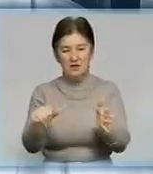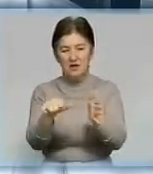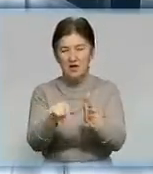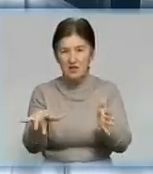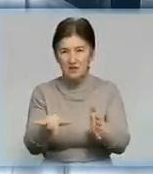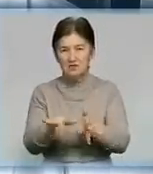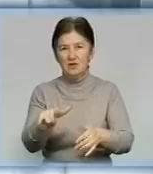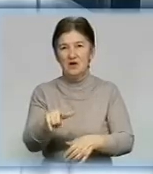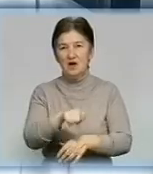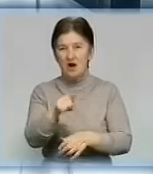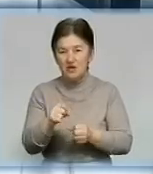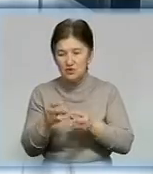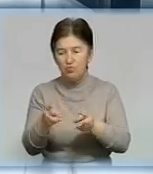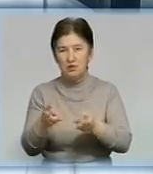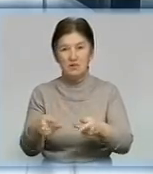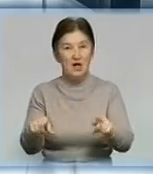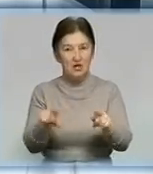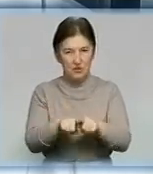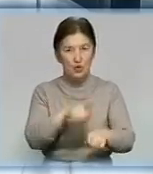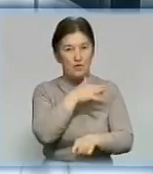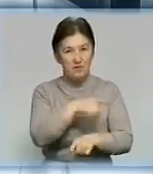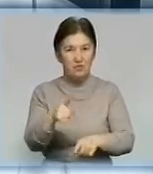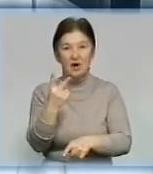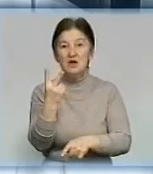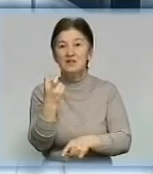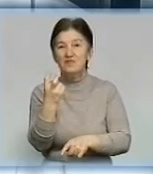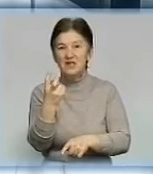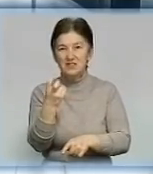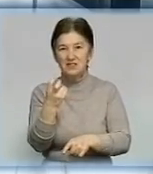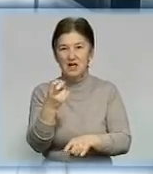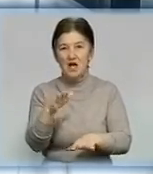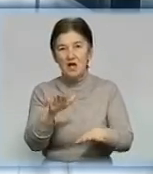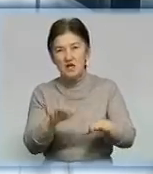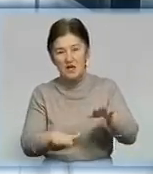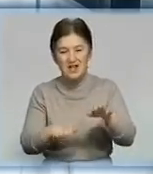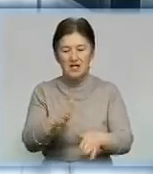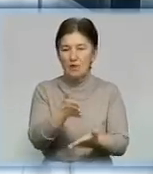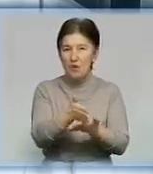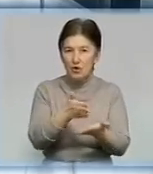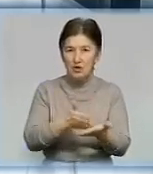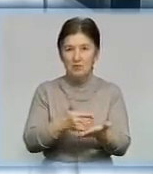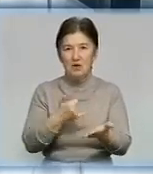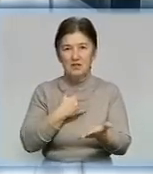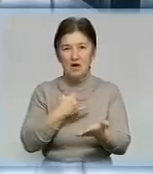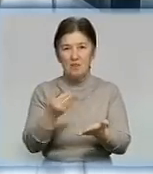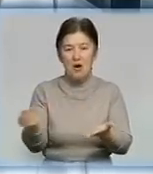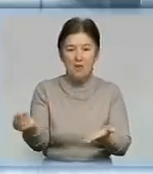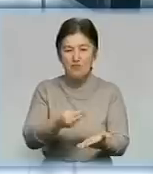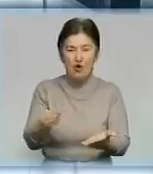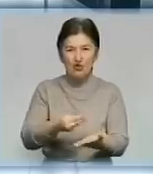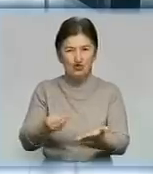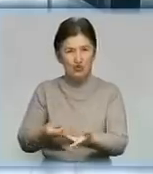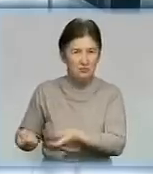Електроенергія, газове опалення. Був такий період, коли ми випікали 200 кілограм хліба в день. Коли в нас борошно підвозилося мішками,